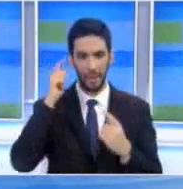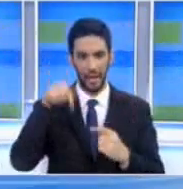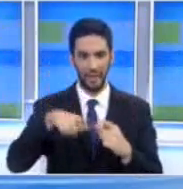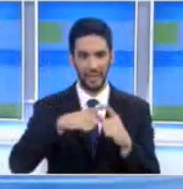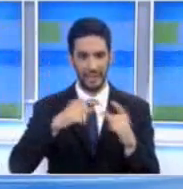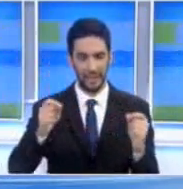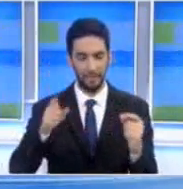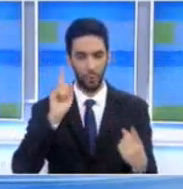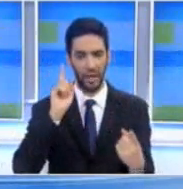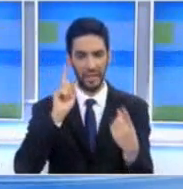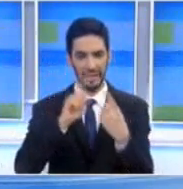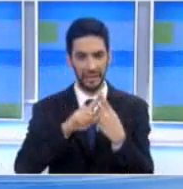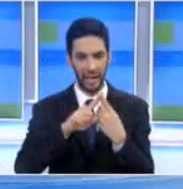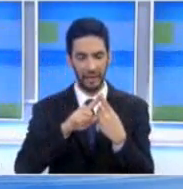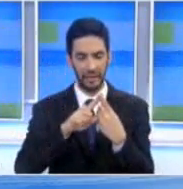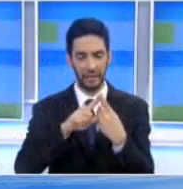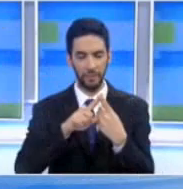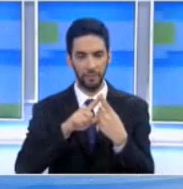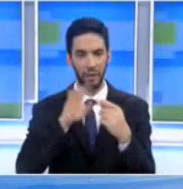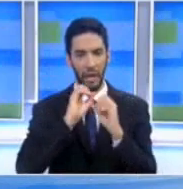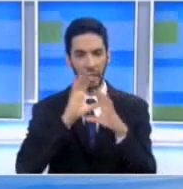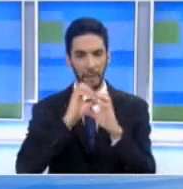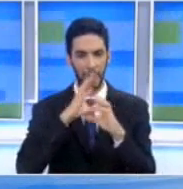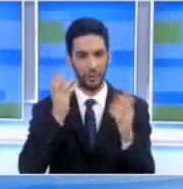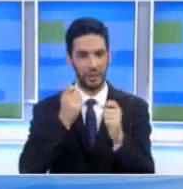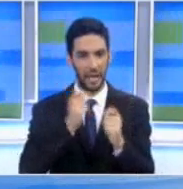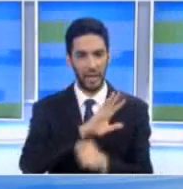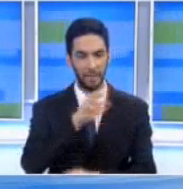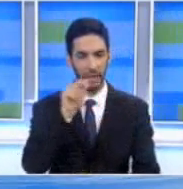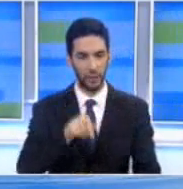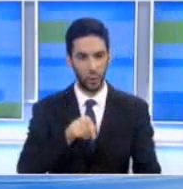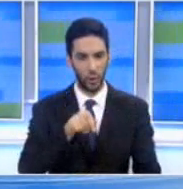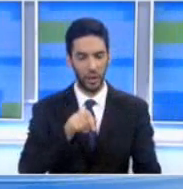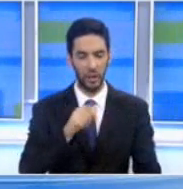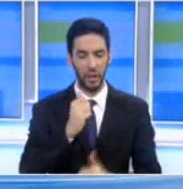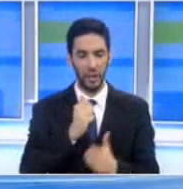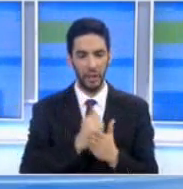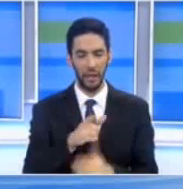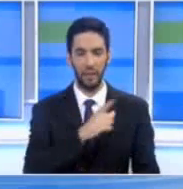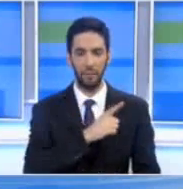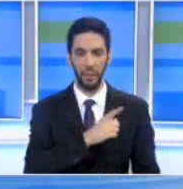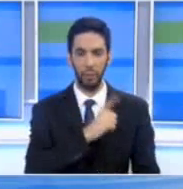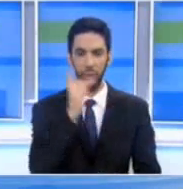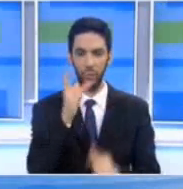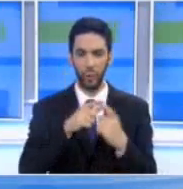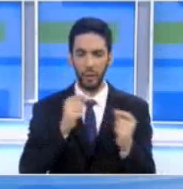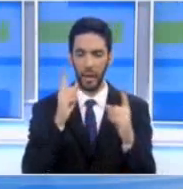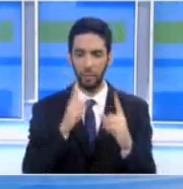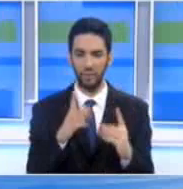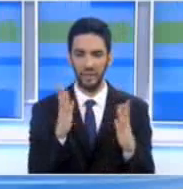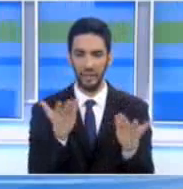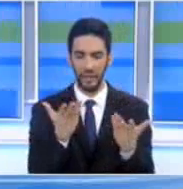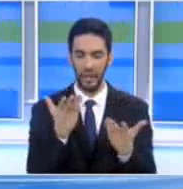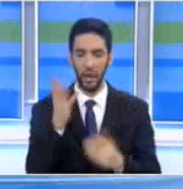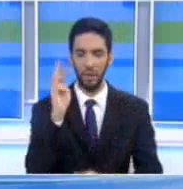για το τι έχει γίνει μέχρι στιγμής και ακολούθως και από πλευράς του Κοκυπλίων θα ληφθούν οι αποφράσεις συνδέει και